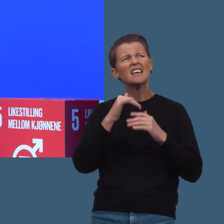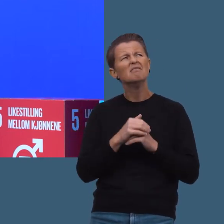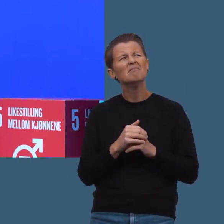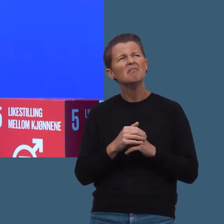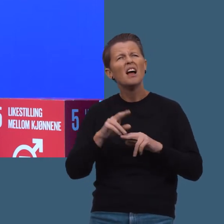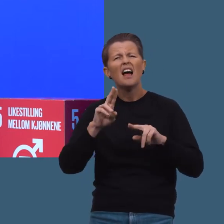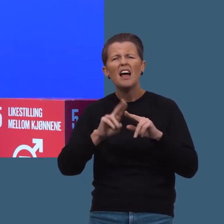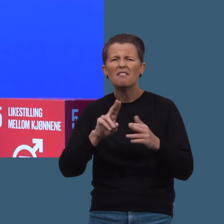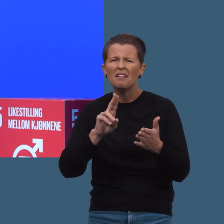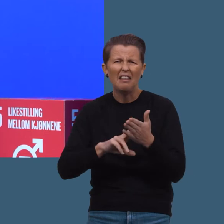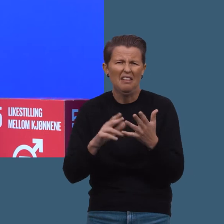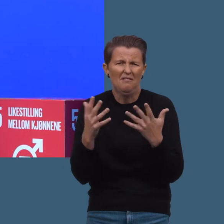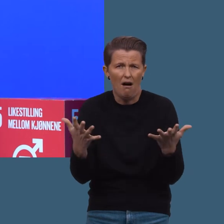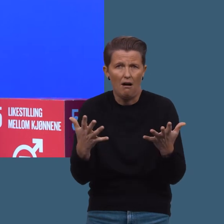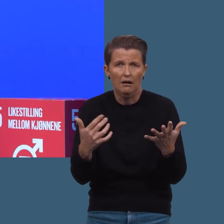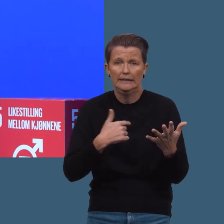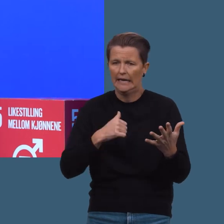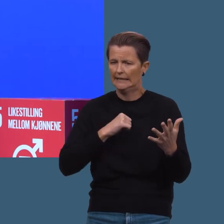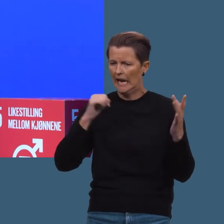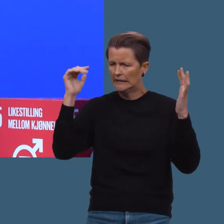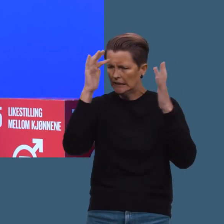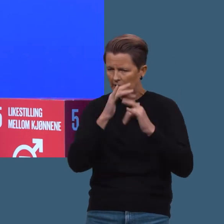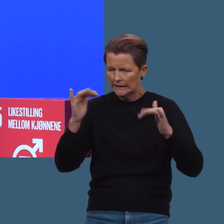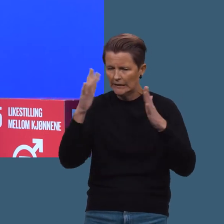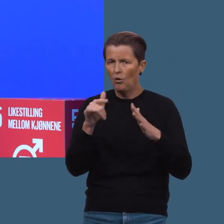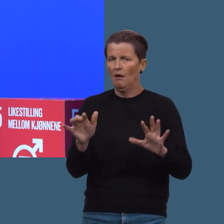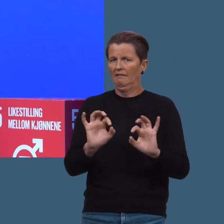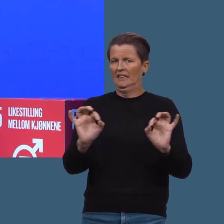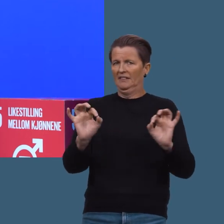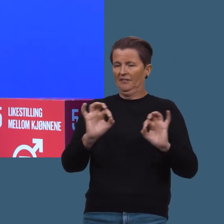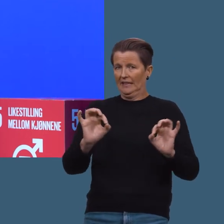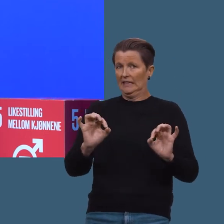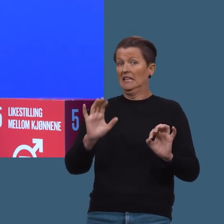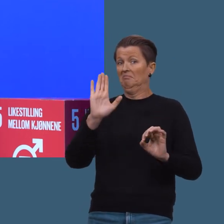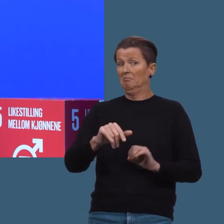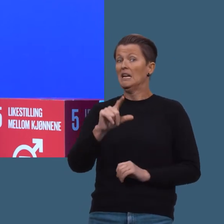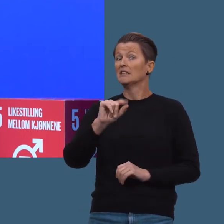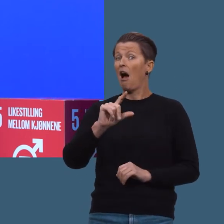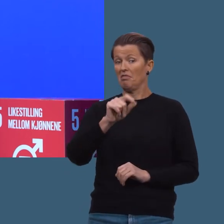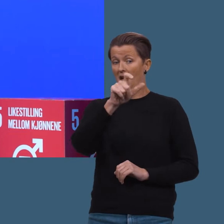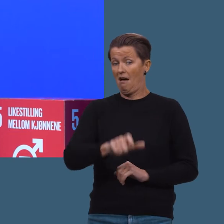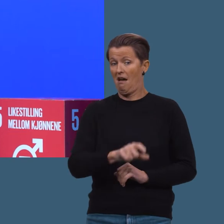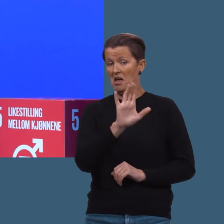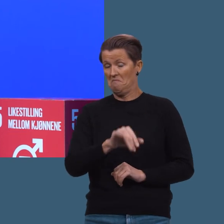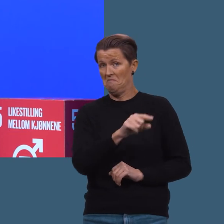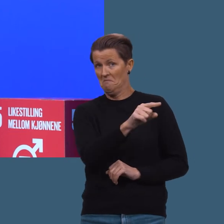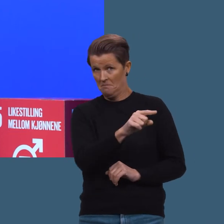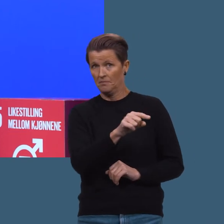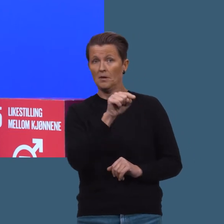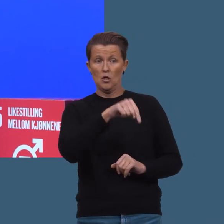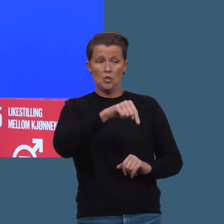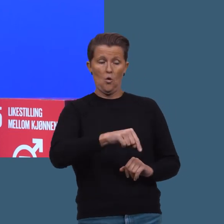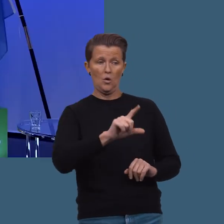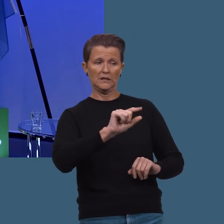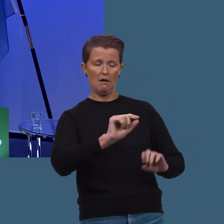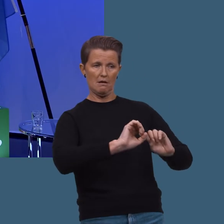hva er egentlig FN? Jeg gjør i hvert fall det, og da er det veldig fint for meg å ha Shana rett ved siden